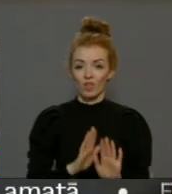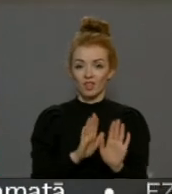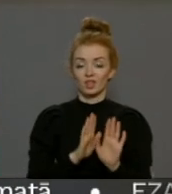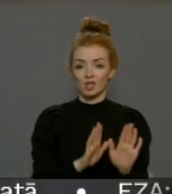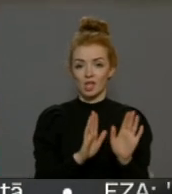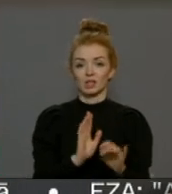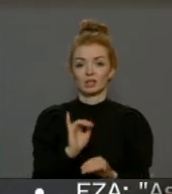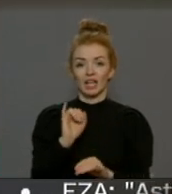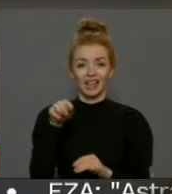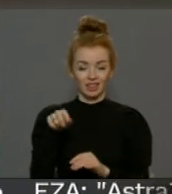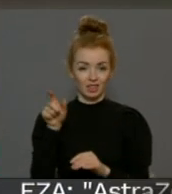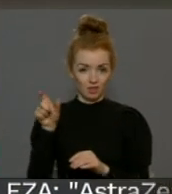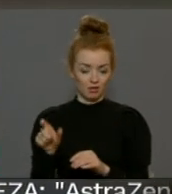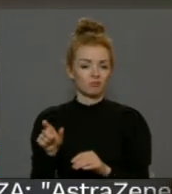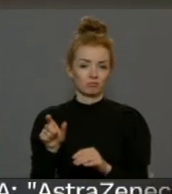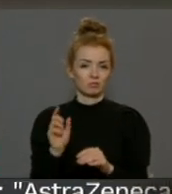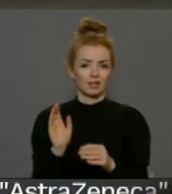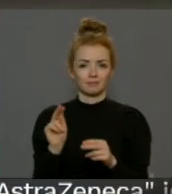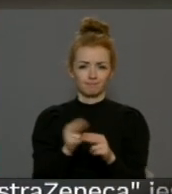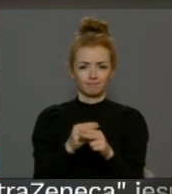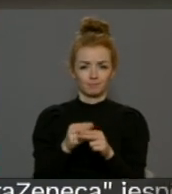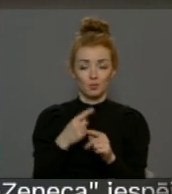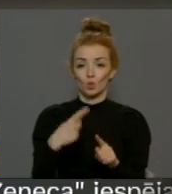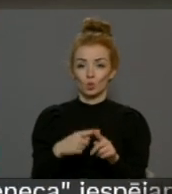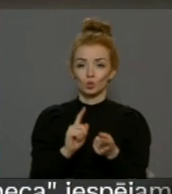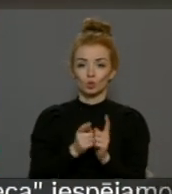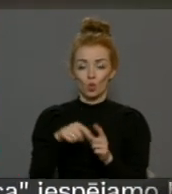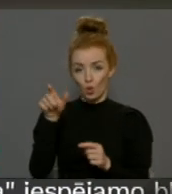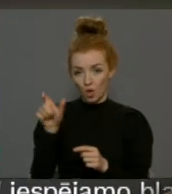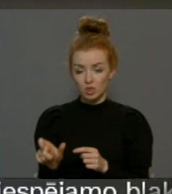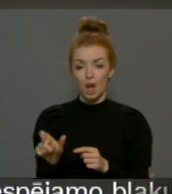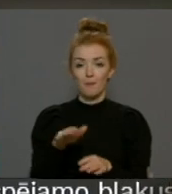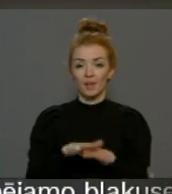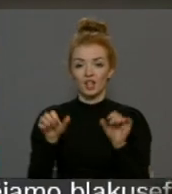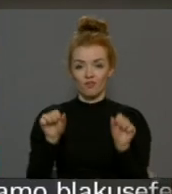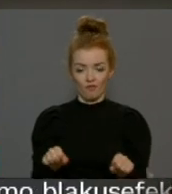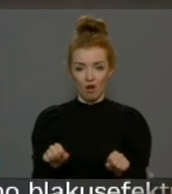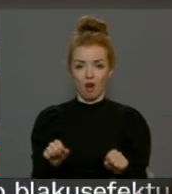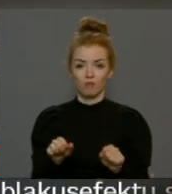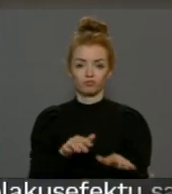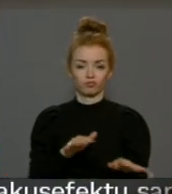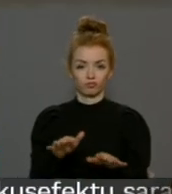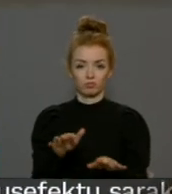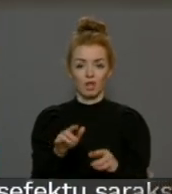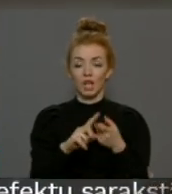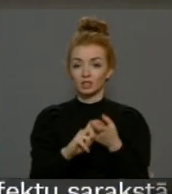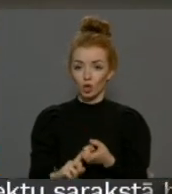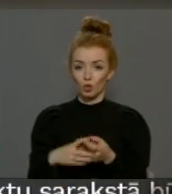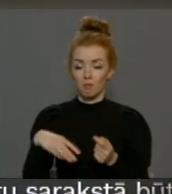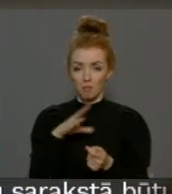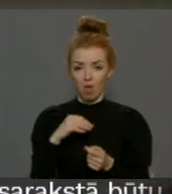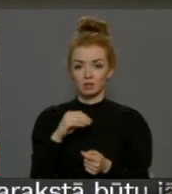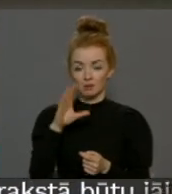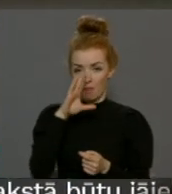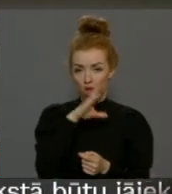jomā šo visu sakārtoja un skolotājiem, teiksim, ir šīs pilnvaras darboties. Līdz ar to mēs spējam